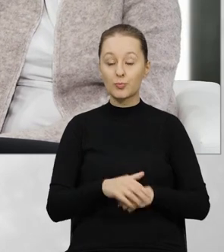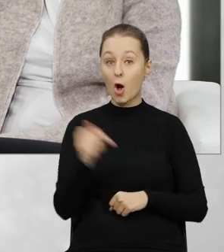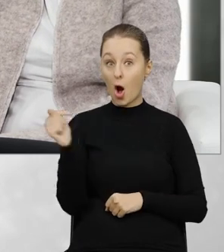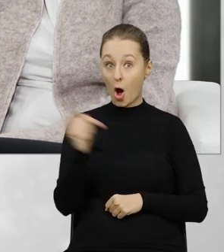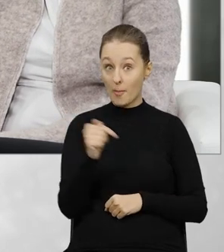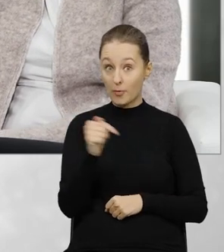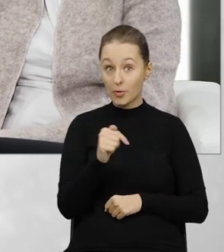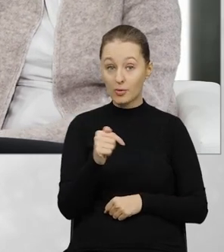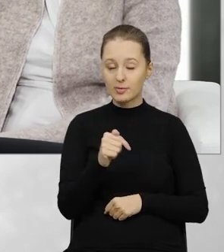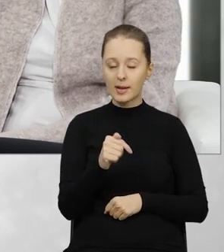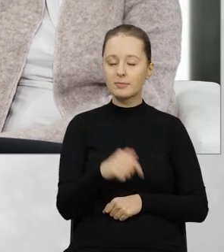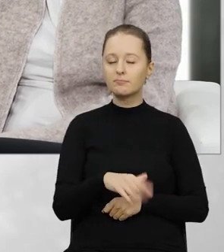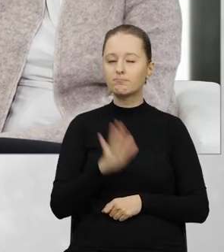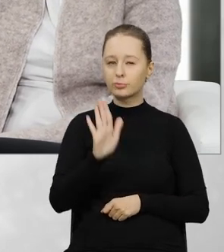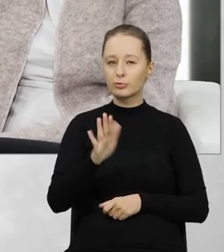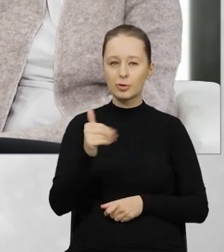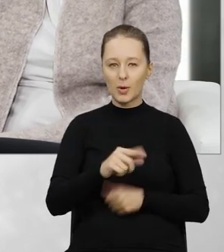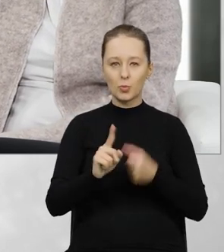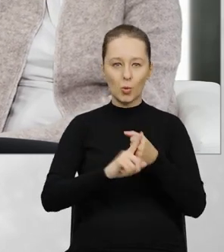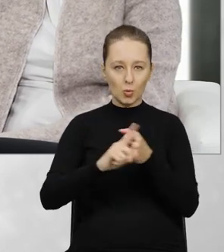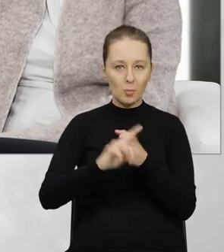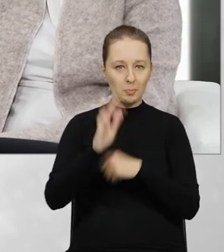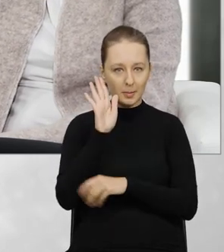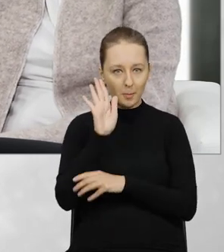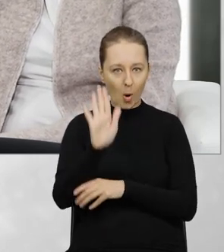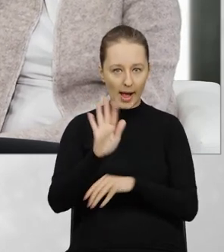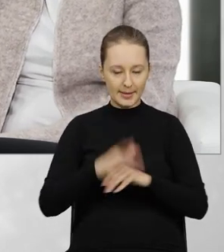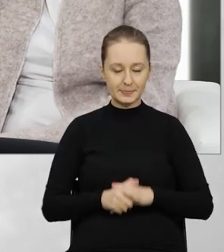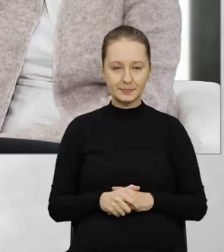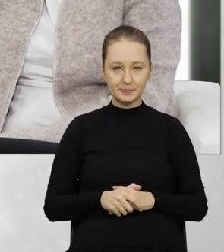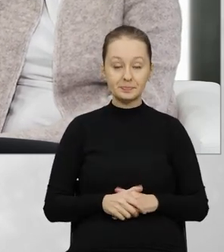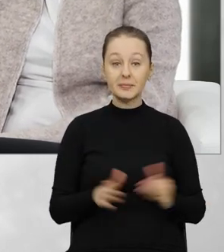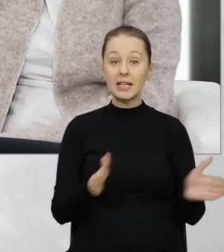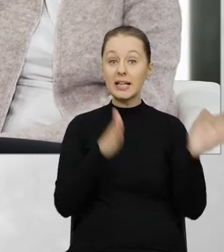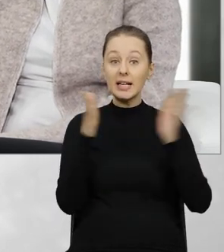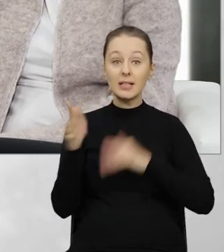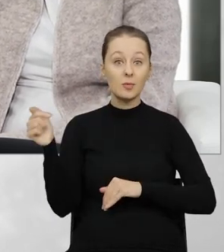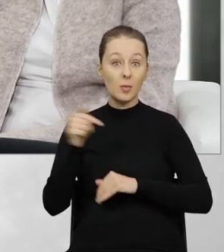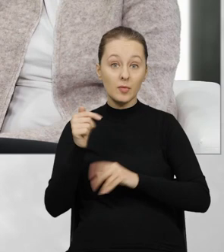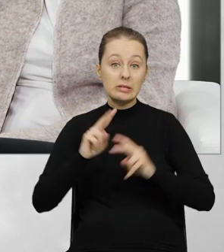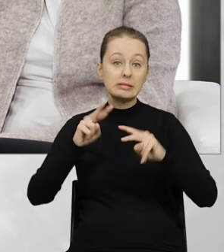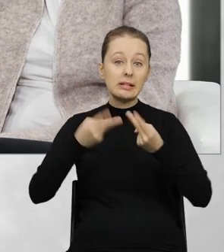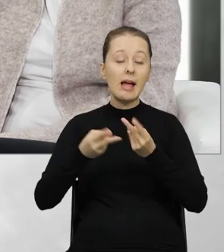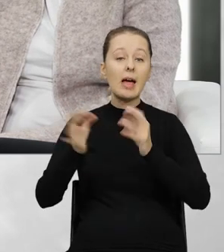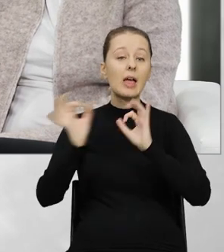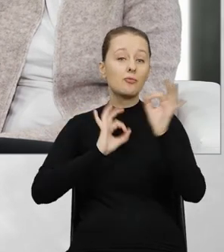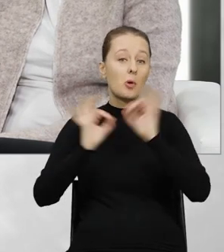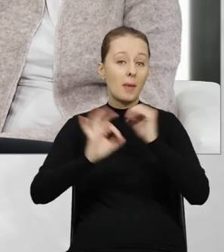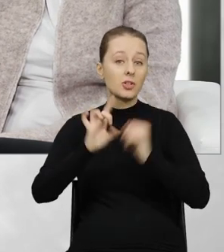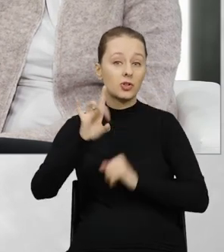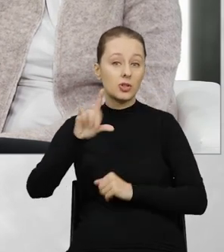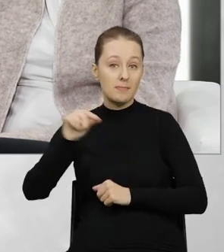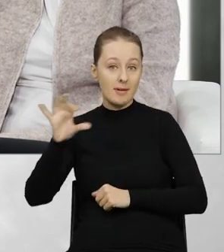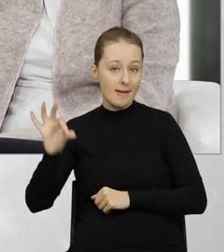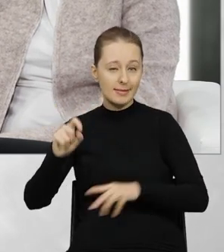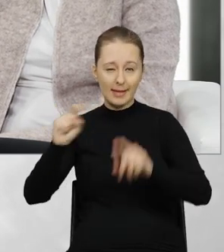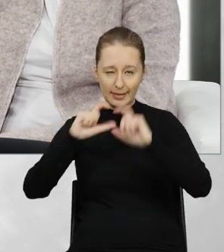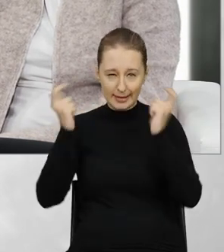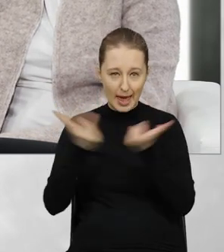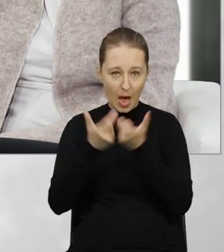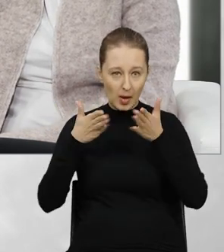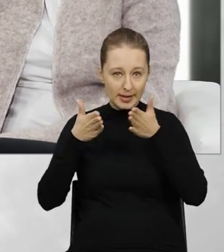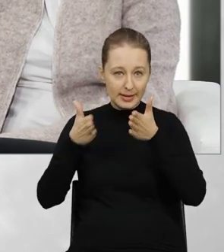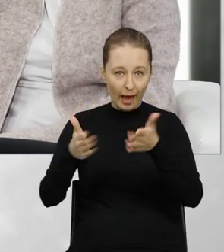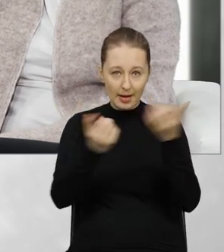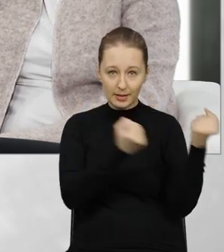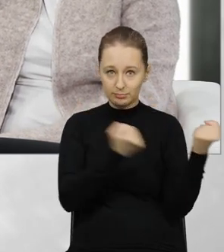obowiązkiem podmiotów jest posiadanie, okazywanie tego numeru. Kolejnym z obowiązków jest przekazywanie danych geolokalizacyjnych na całej